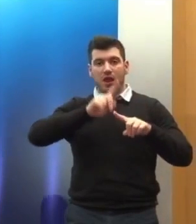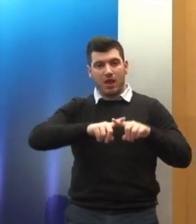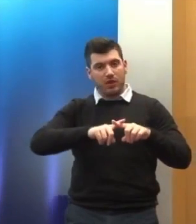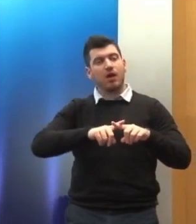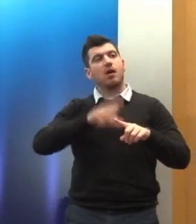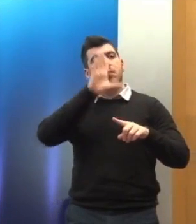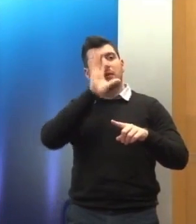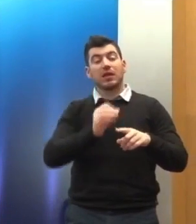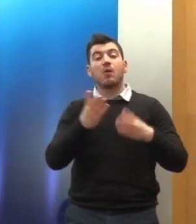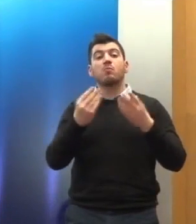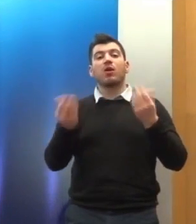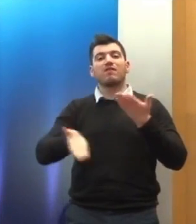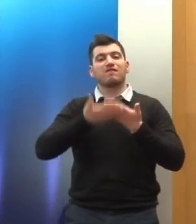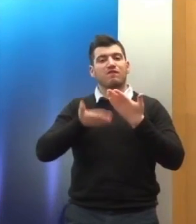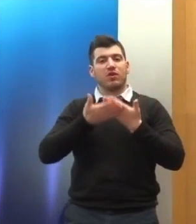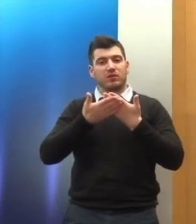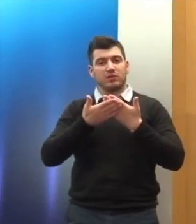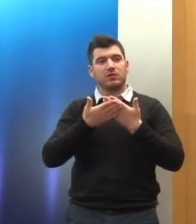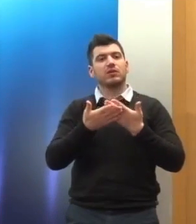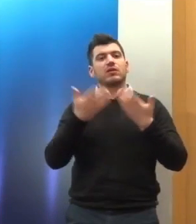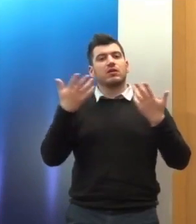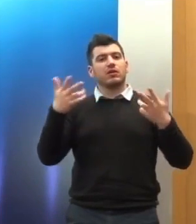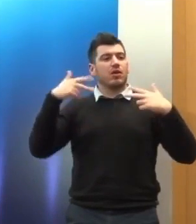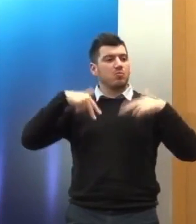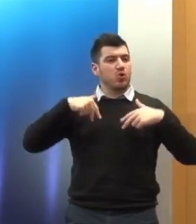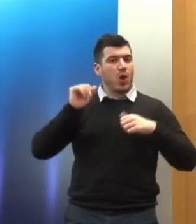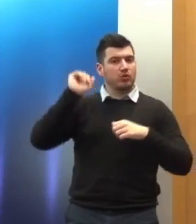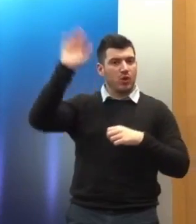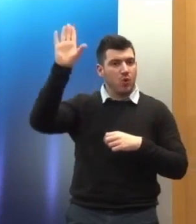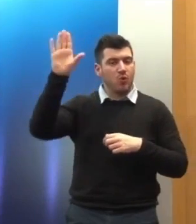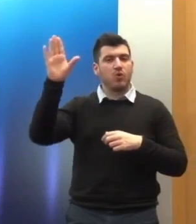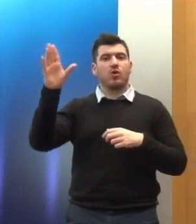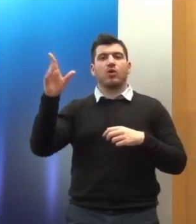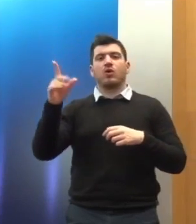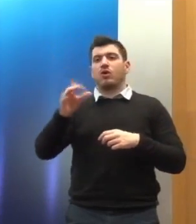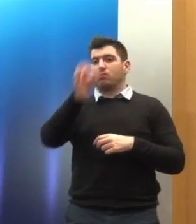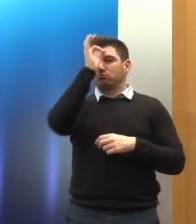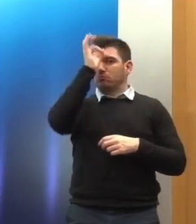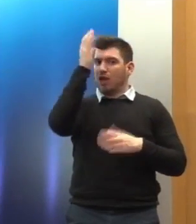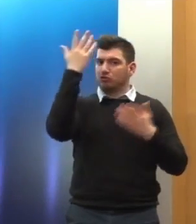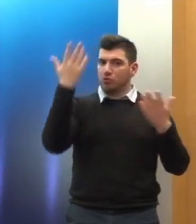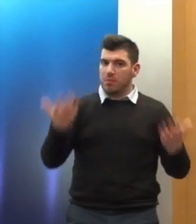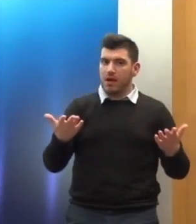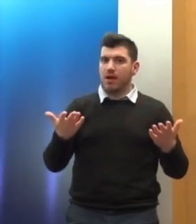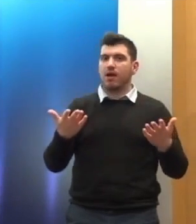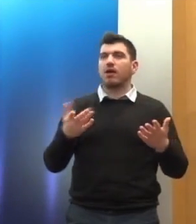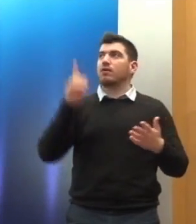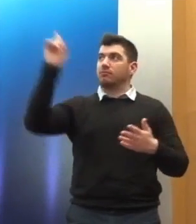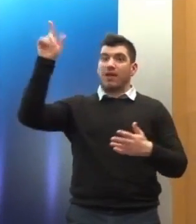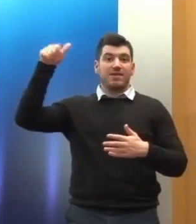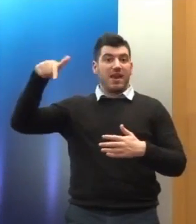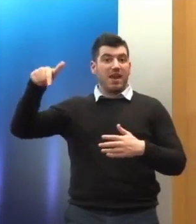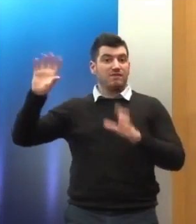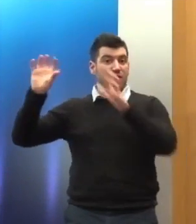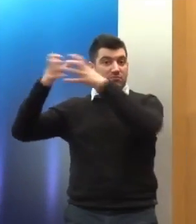Διοίκηση και κυρίως με το Υπουργείο Εξωτερικών και με τις διπλωματικές αρχές στην Γενέβη. Υπήρξε